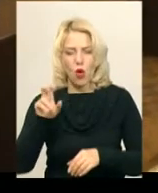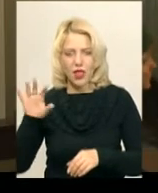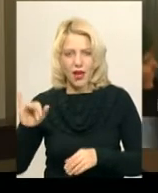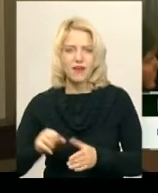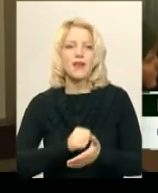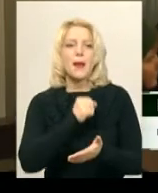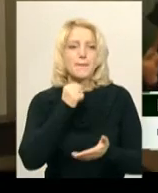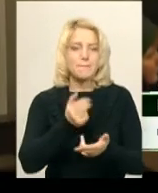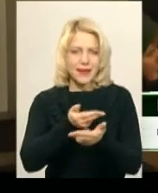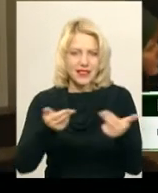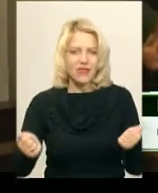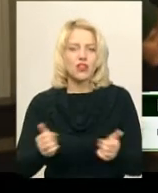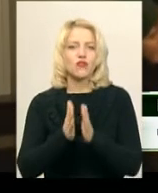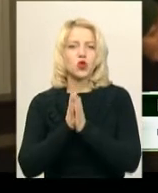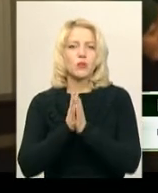адвоката.